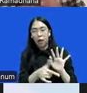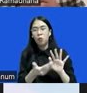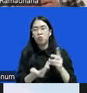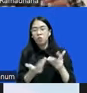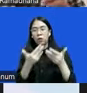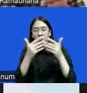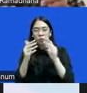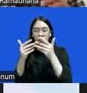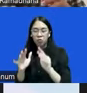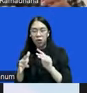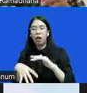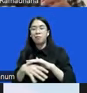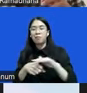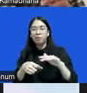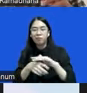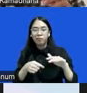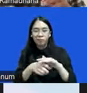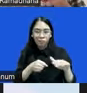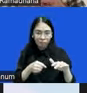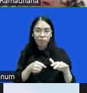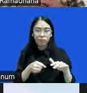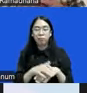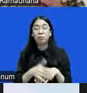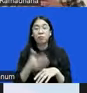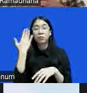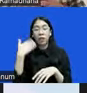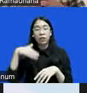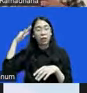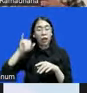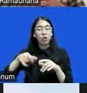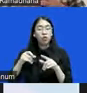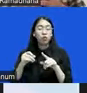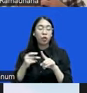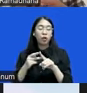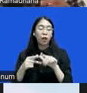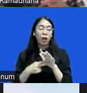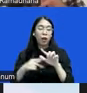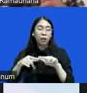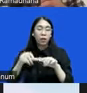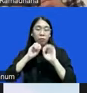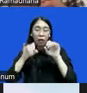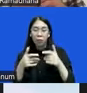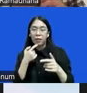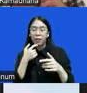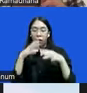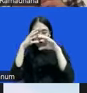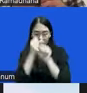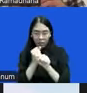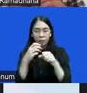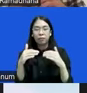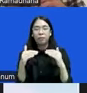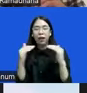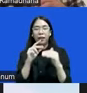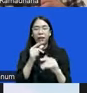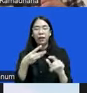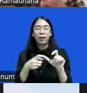praktik korupsi. Tadi Mbak Johana sudah menyampaikan terkait dengan konsep keadilan restoratif. Yang